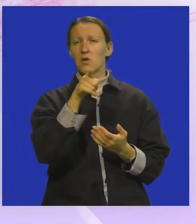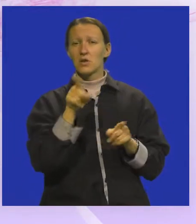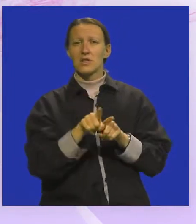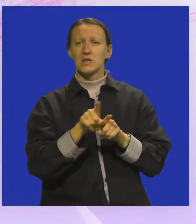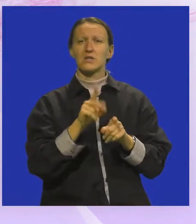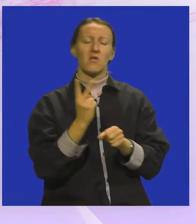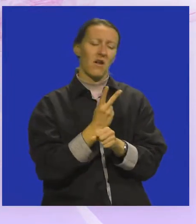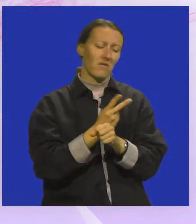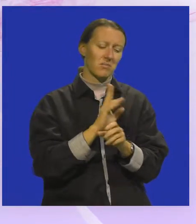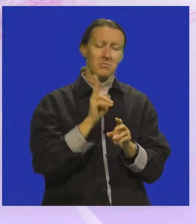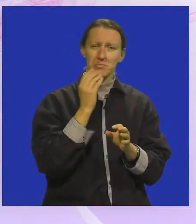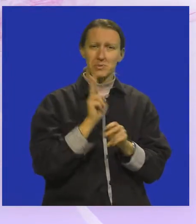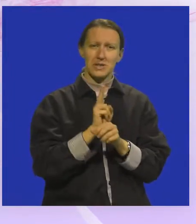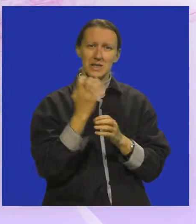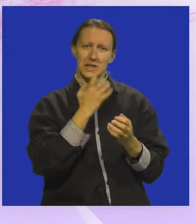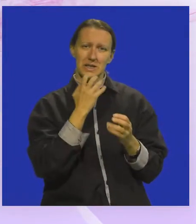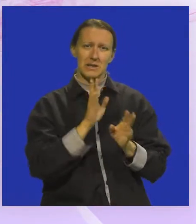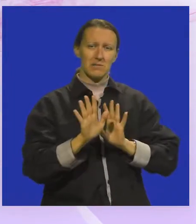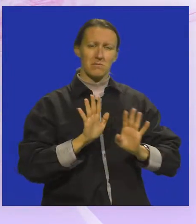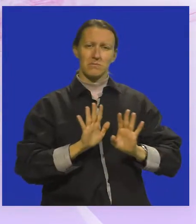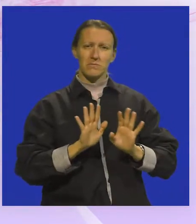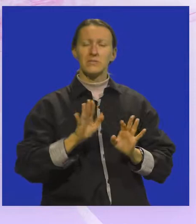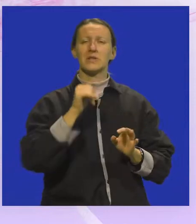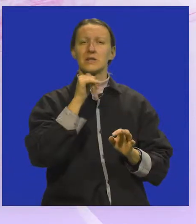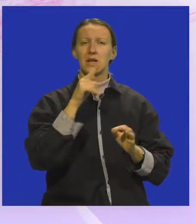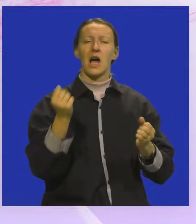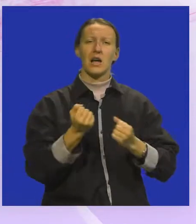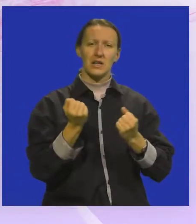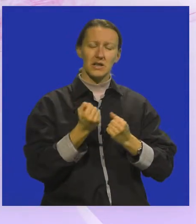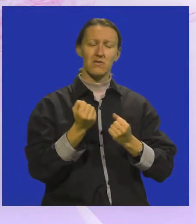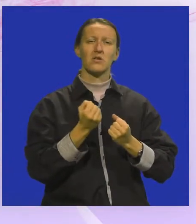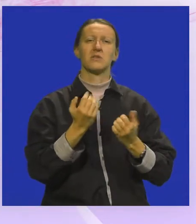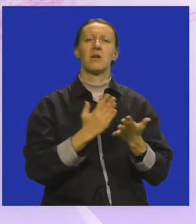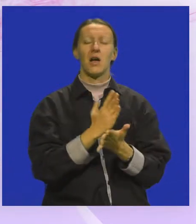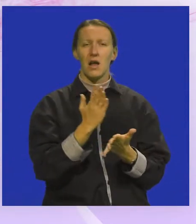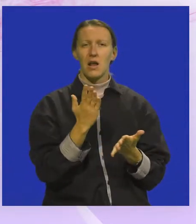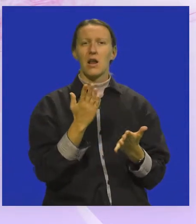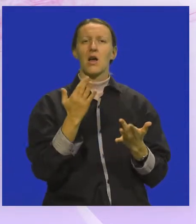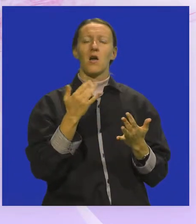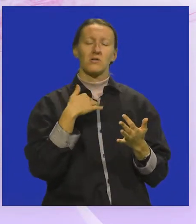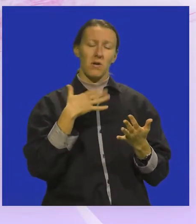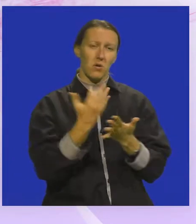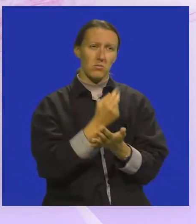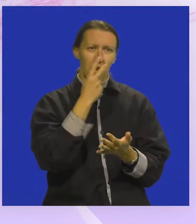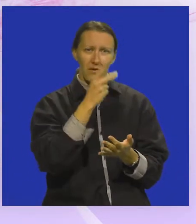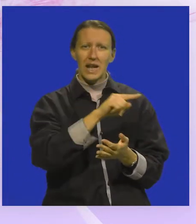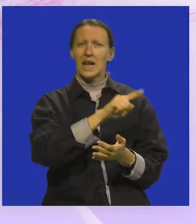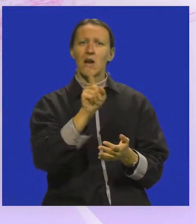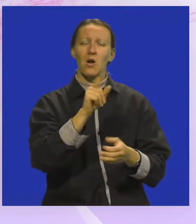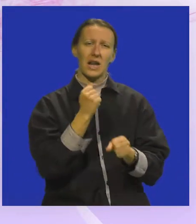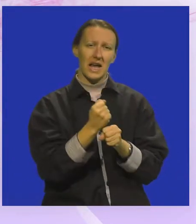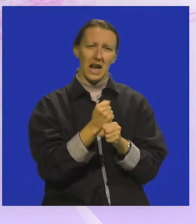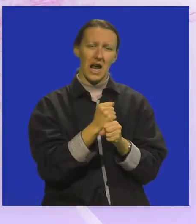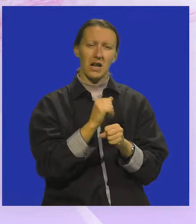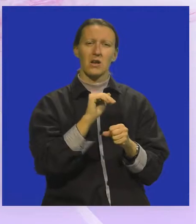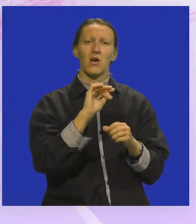oni prilagođavali online predavanjima i online aktivnostima, međutim, koliko sam ja uspjela vidjeti, nitko nije radio